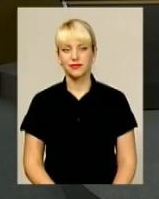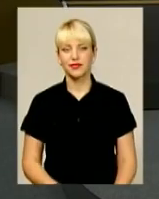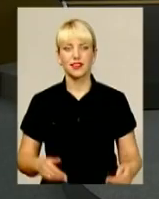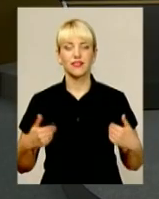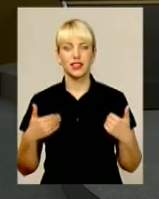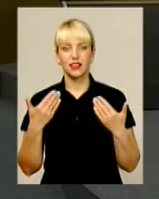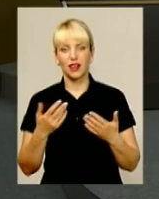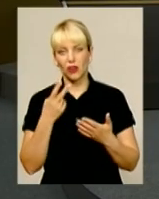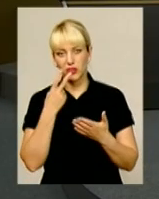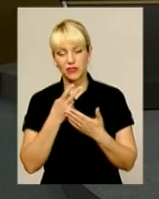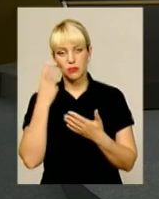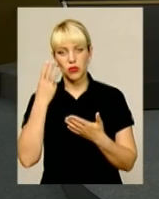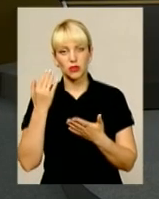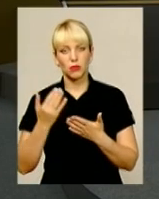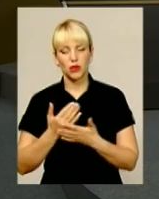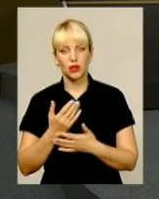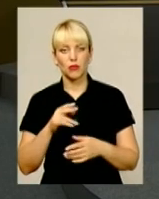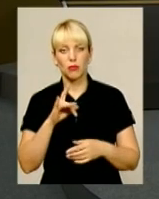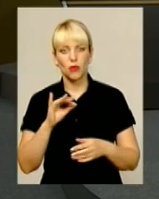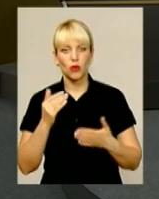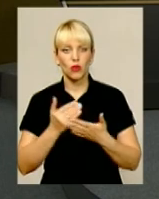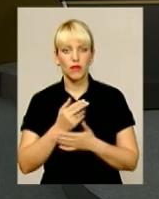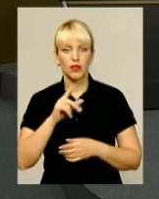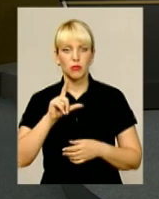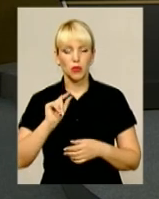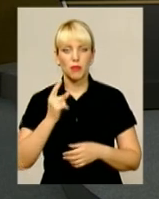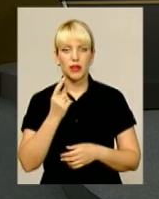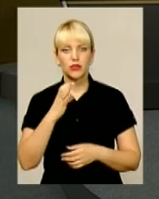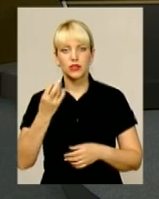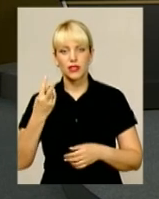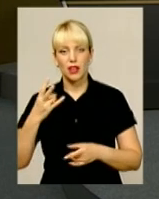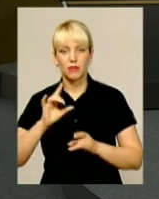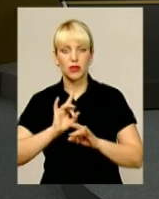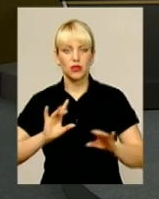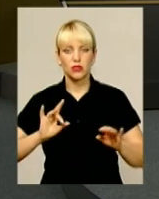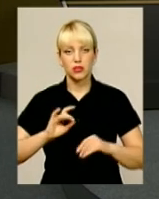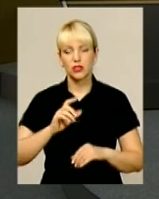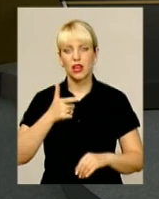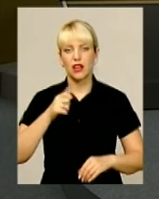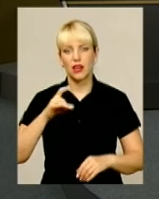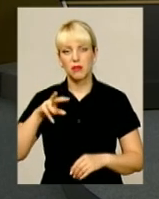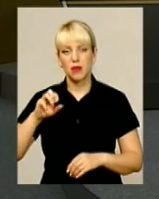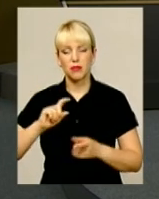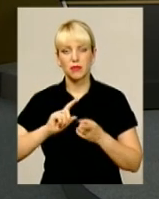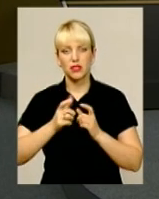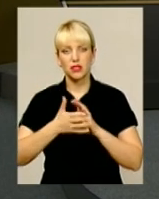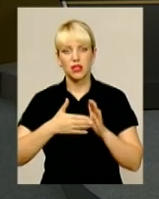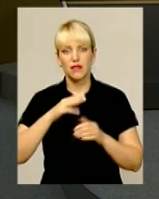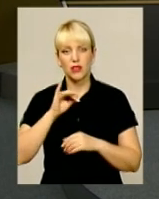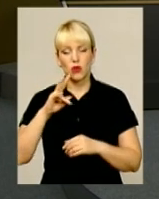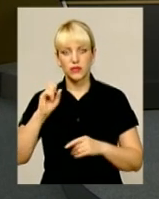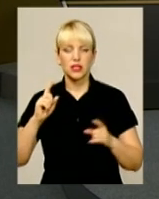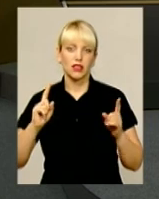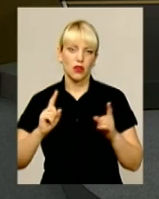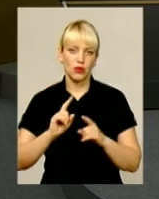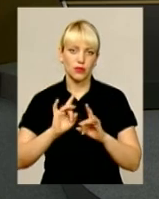Вітаю! Ви дивитесь Подільську панораму. Про новини понеділка, 1 серпня, вам розкажуть Анна Герман та Оксана Фіновська. Але спершу